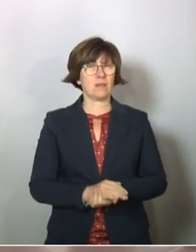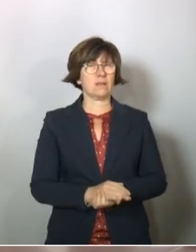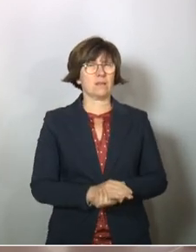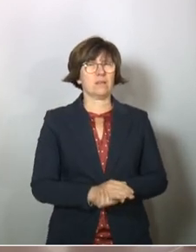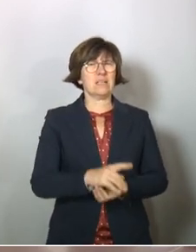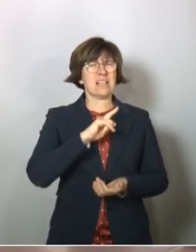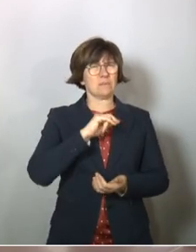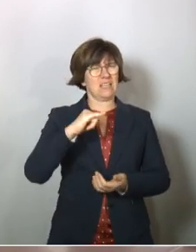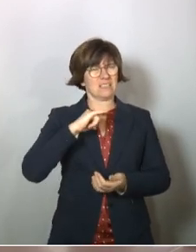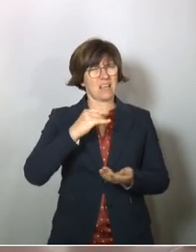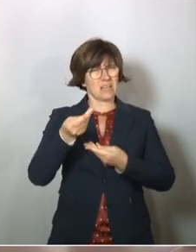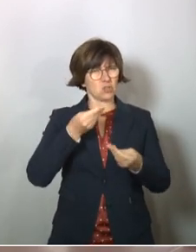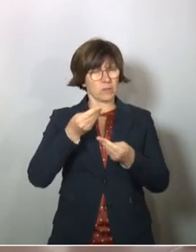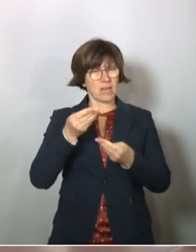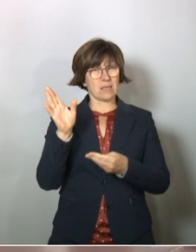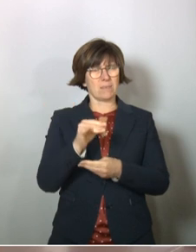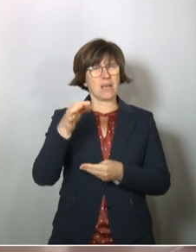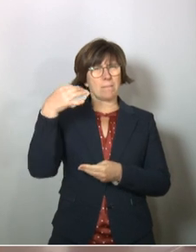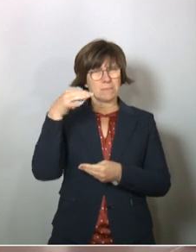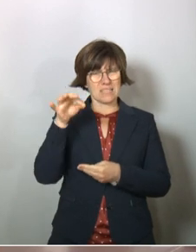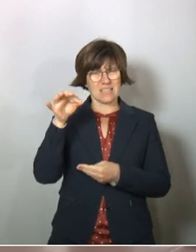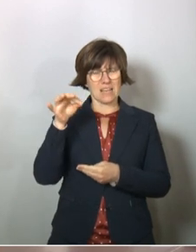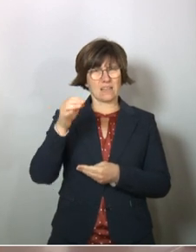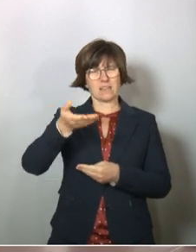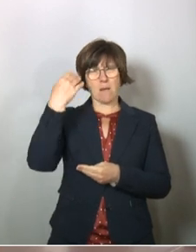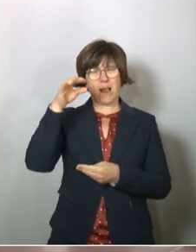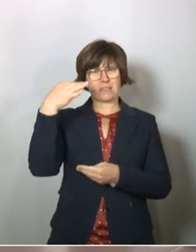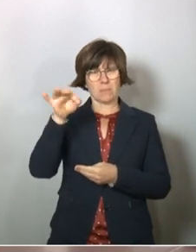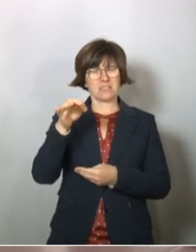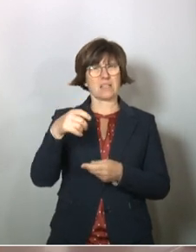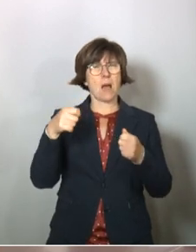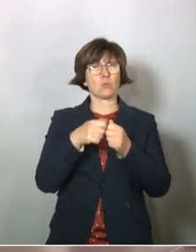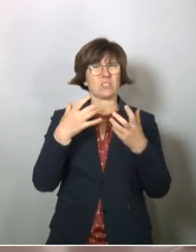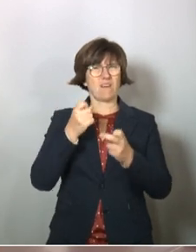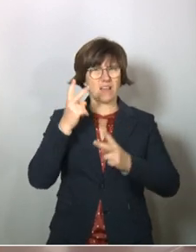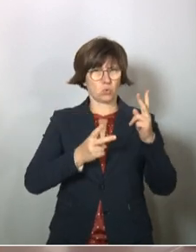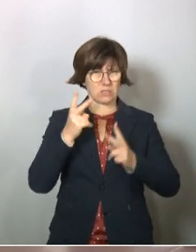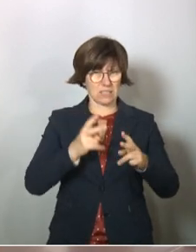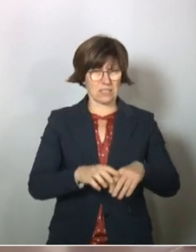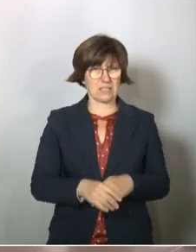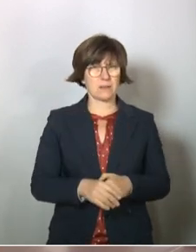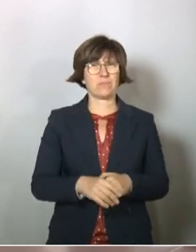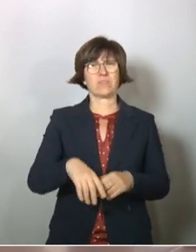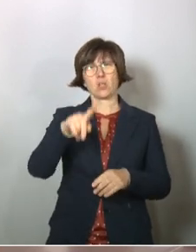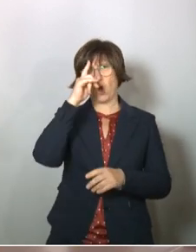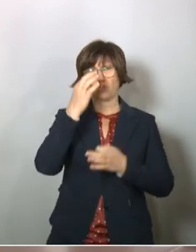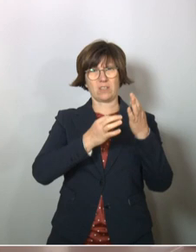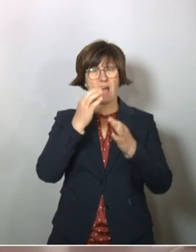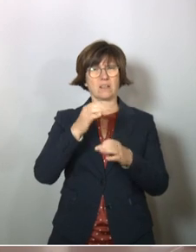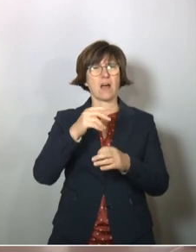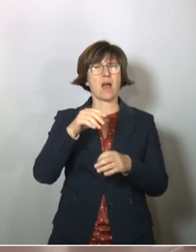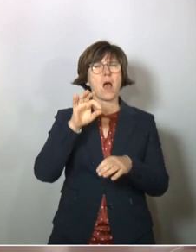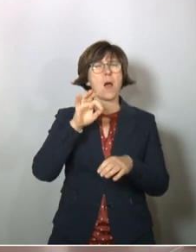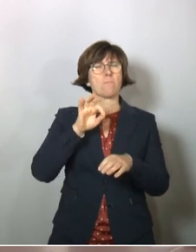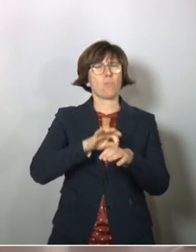ein interessantes Gespräch mit dem Präsidenten, damaligen Präsidenten des Bundesverfassungsgerichts im Deutschen Theater, Professor Dr.